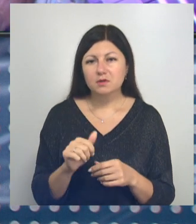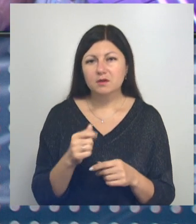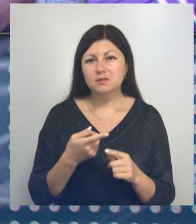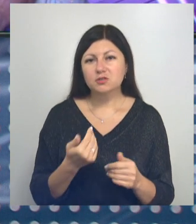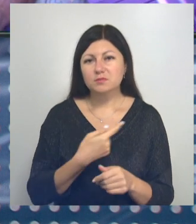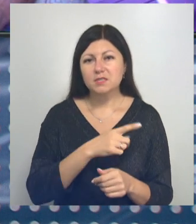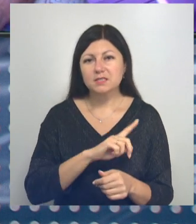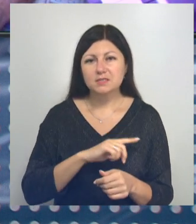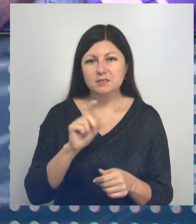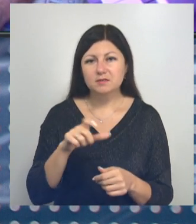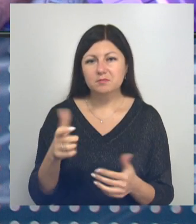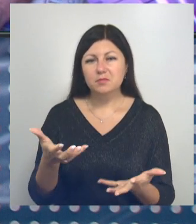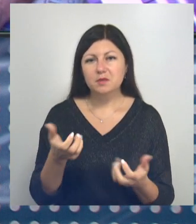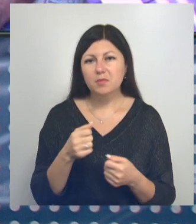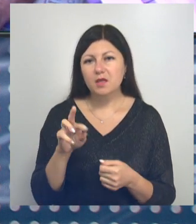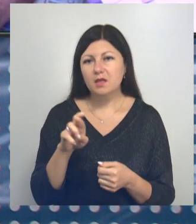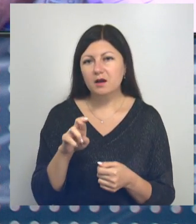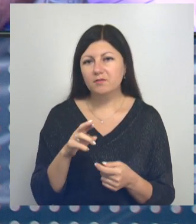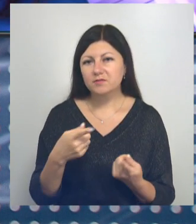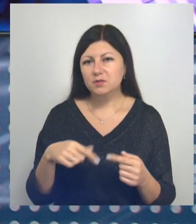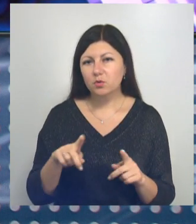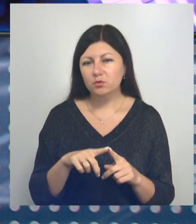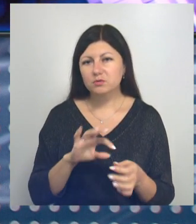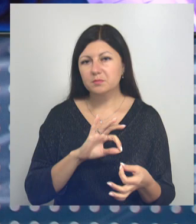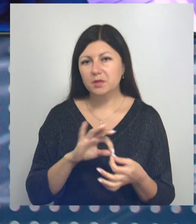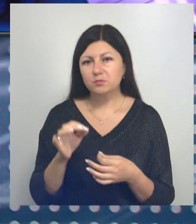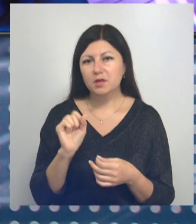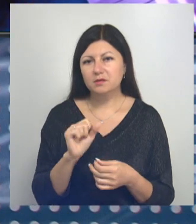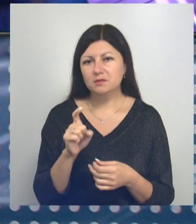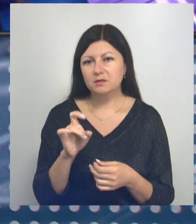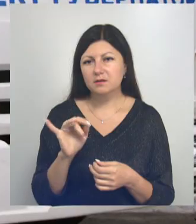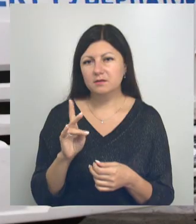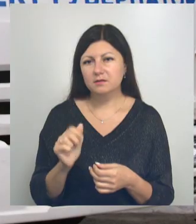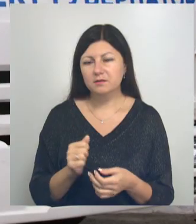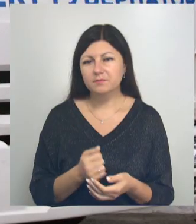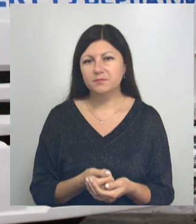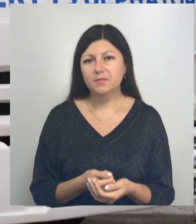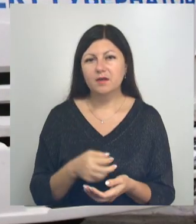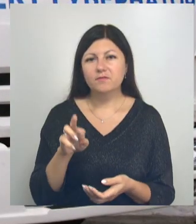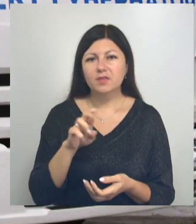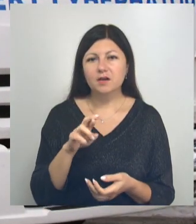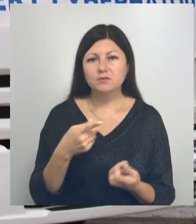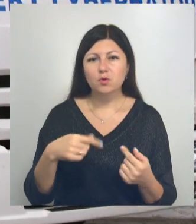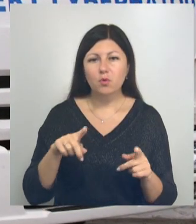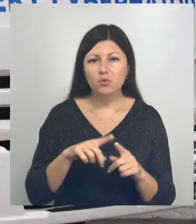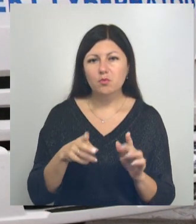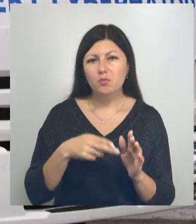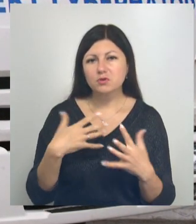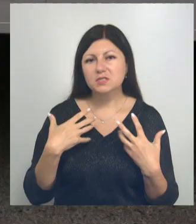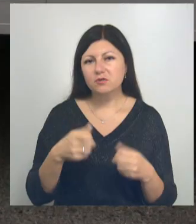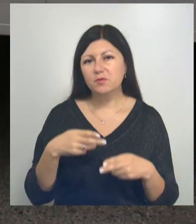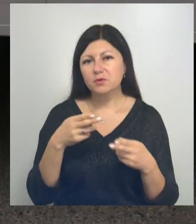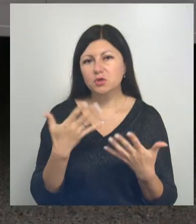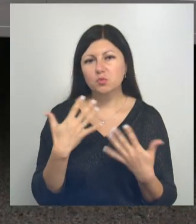принимает жителей в Яковлевском округе. С подробностями Александра Харина. В Яковлевский округ поезд здоровья